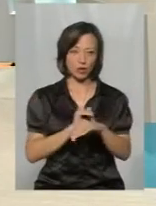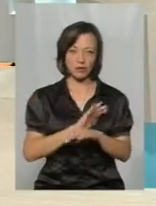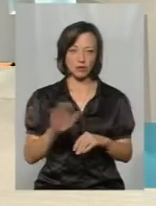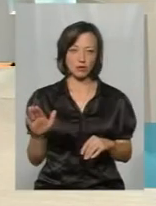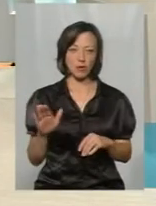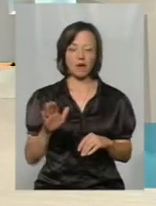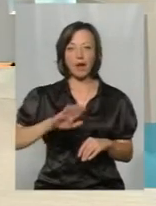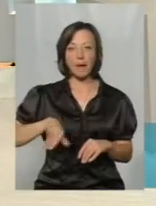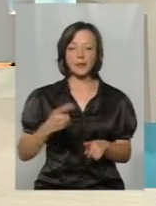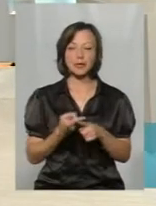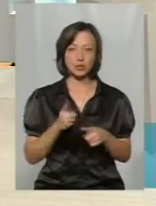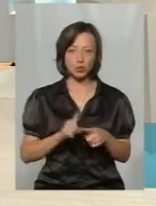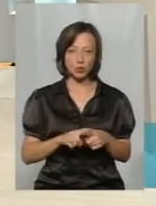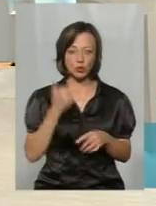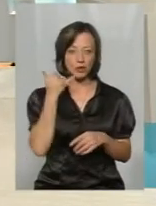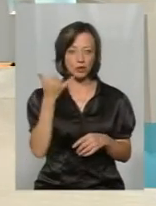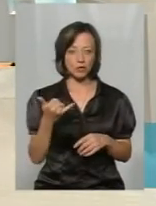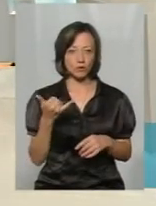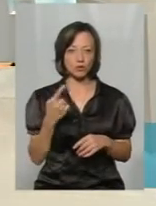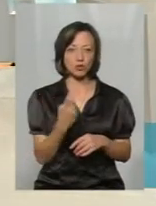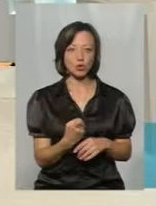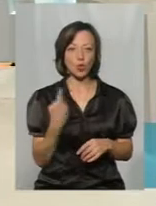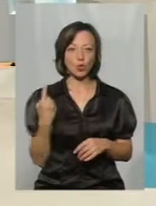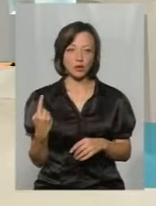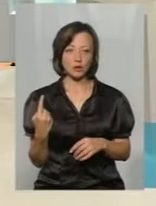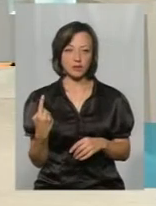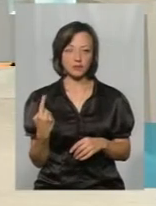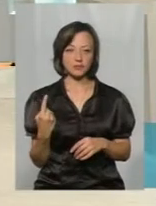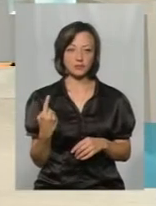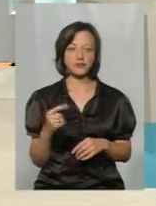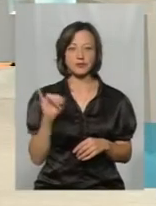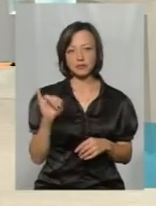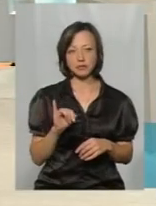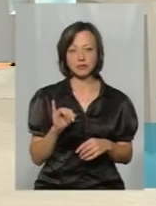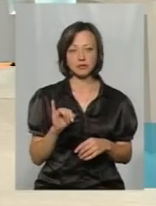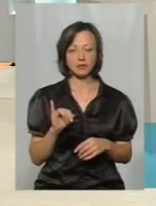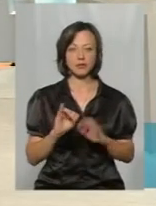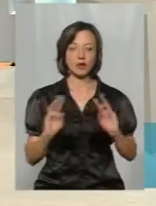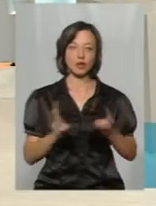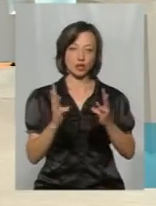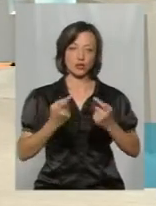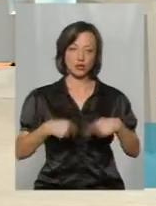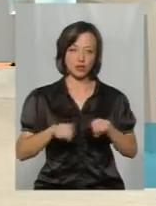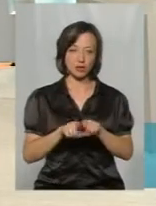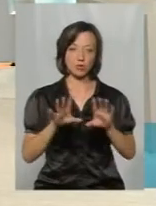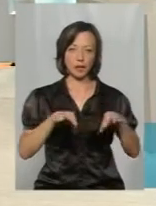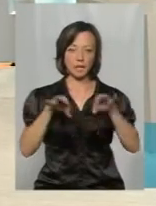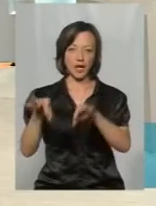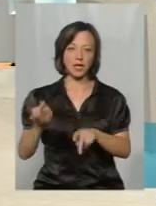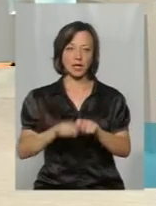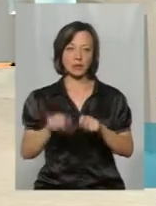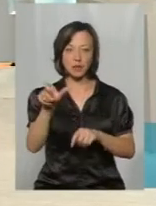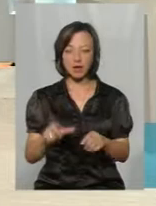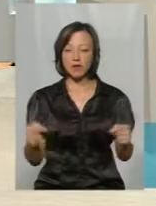Після того зателефонувати на 101, ну, пожежну частину, приїде інспектор,